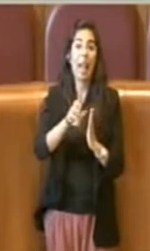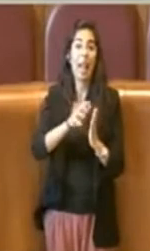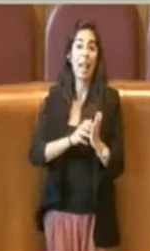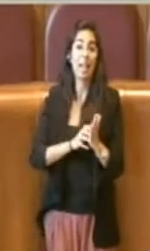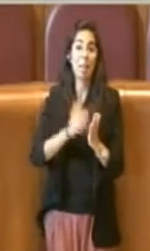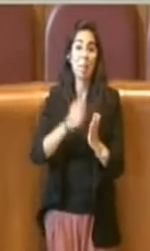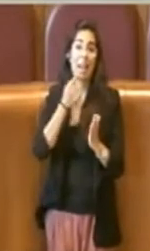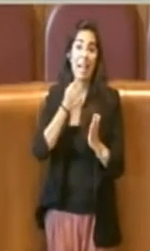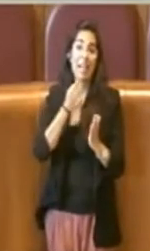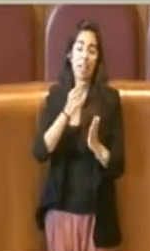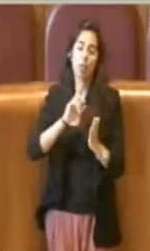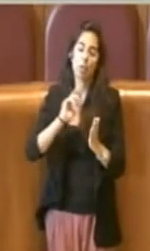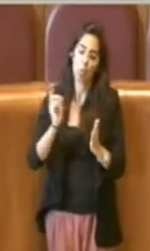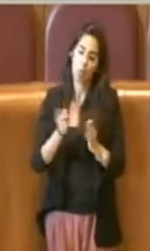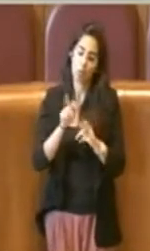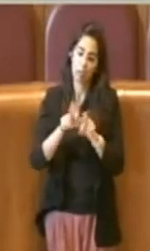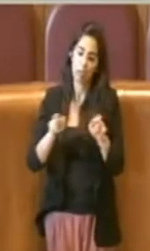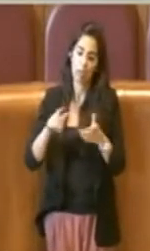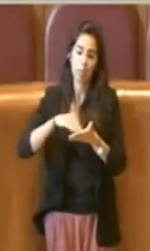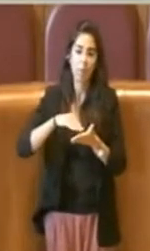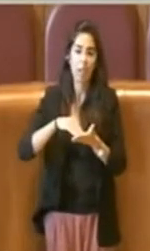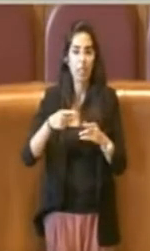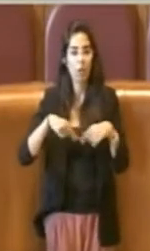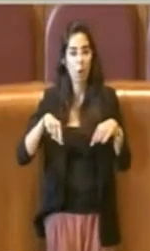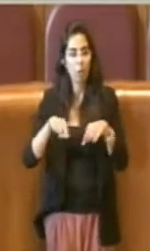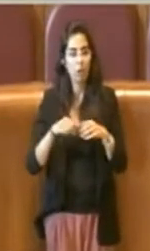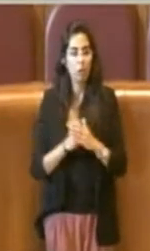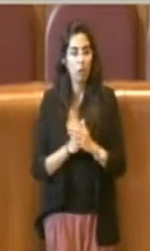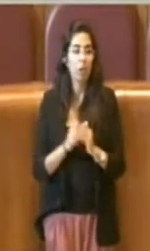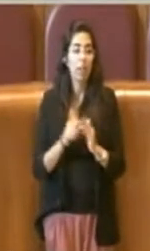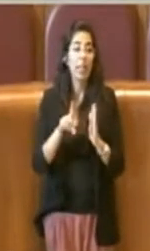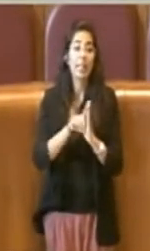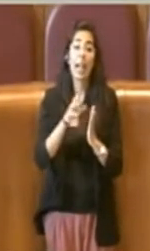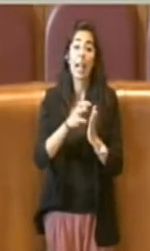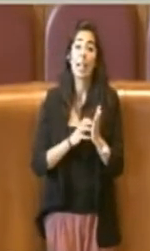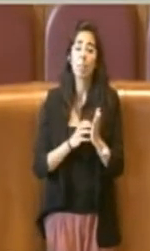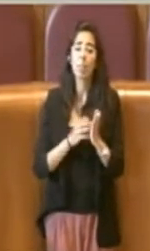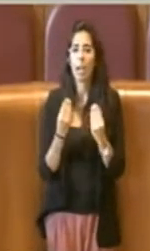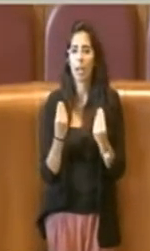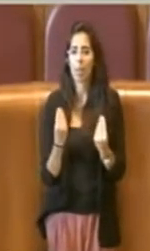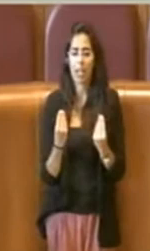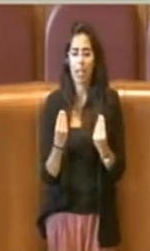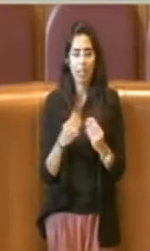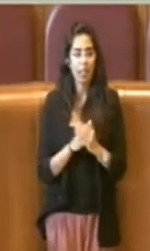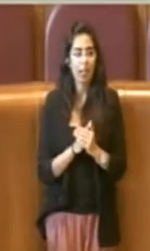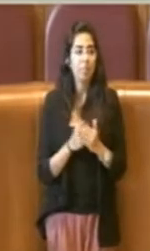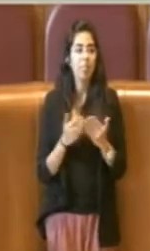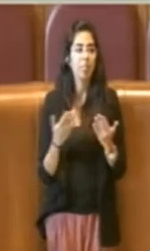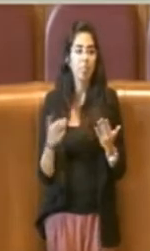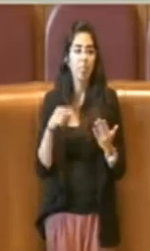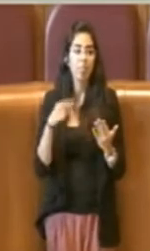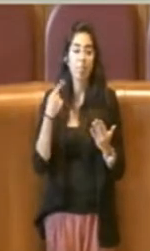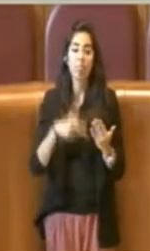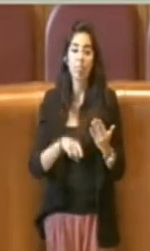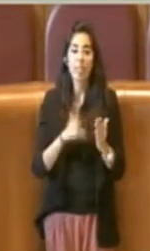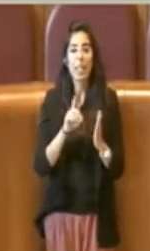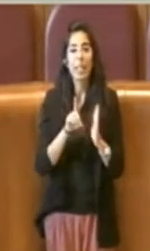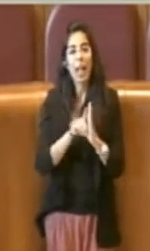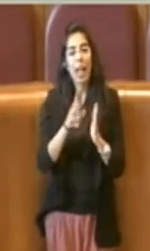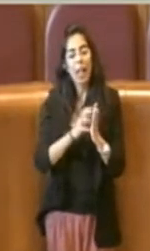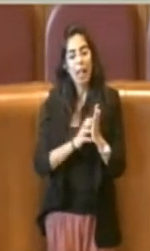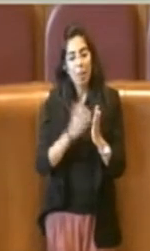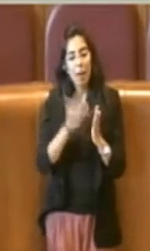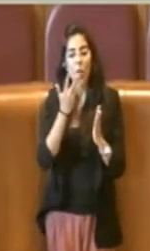commissione intera. Perché questa delibera? È una delibera che va a integrare,